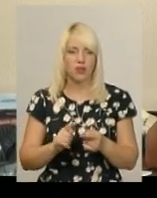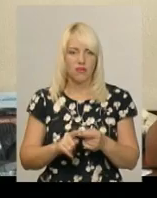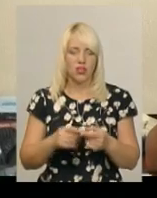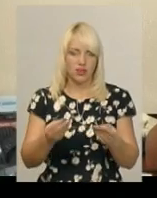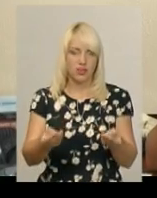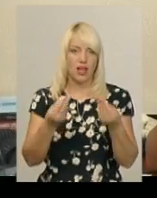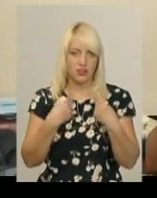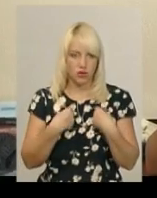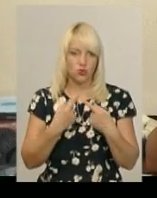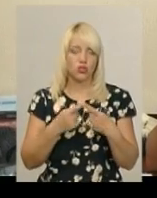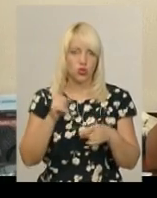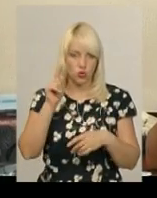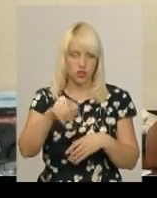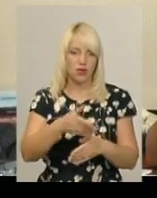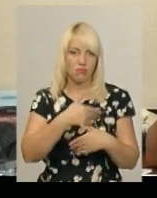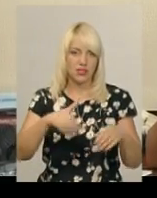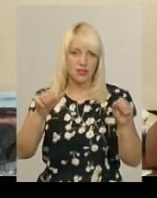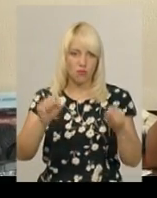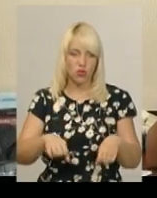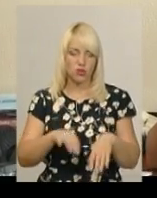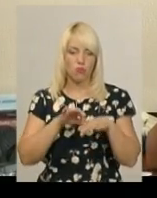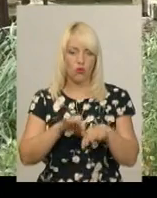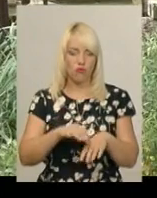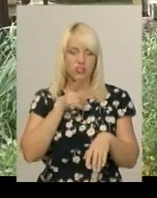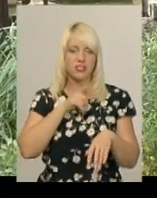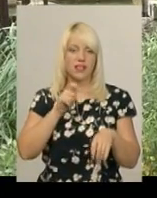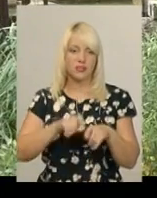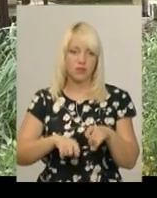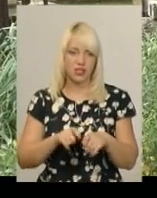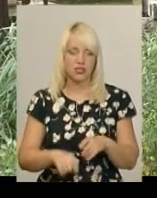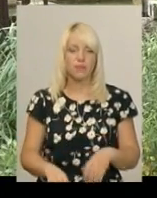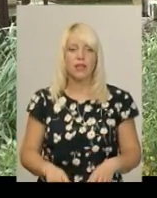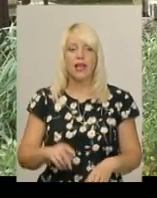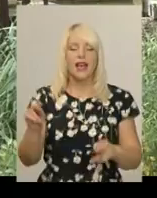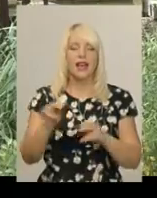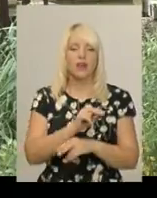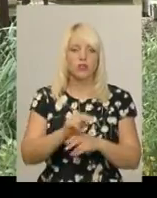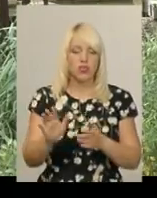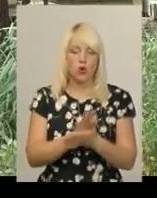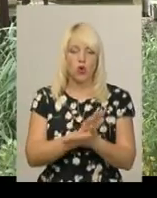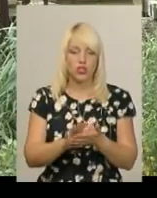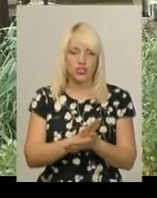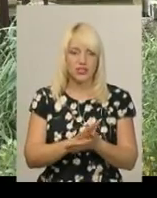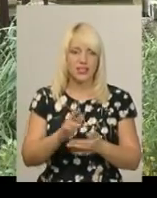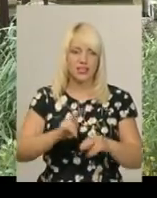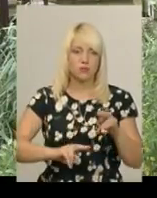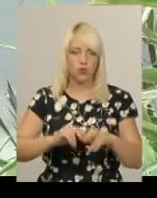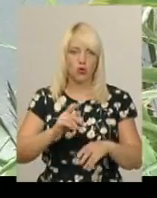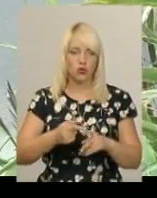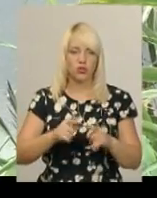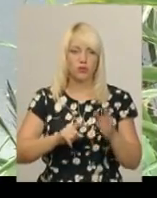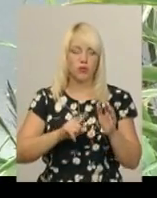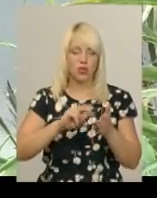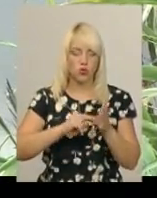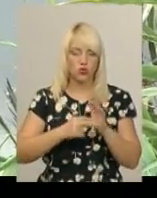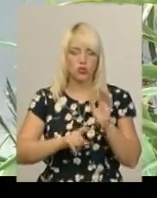нададуть. Тоді ми зможемо провести експертизу. Реконструкцію очисних споруд у Красилові планують розпочати у 2019